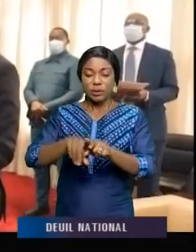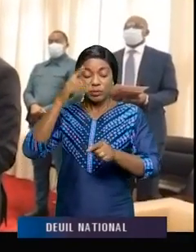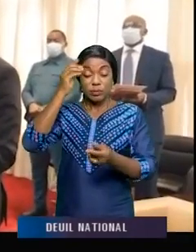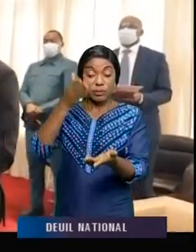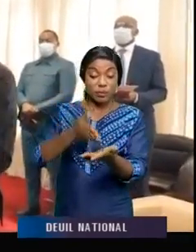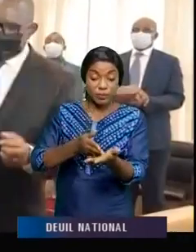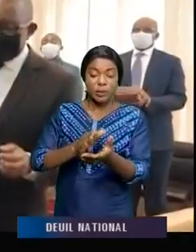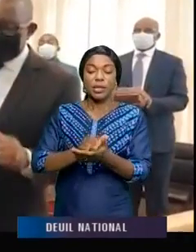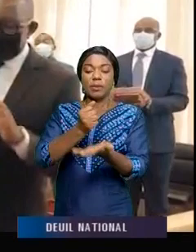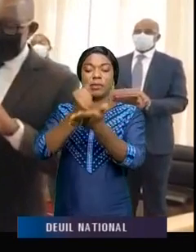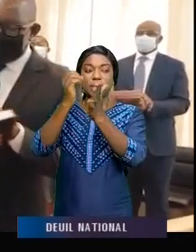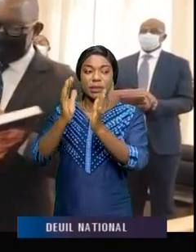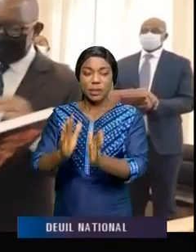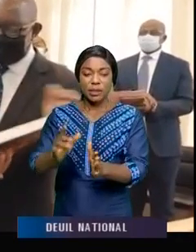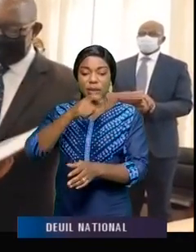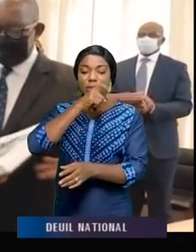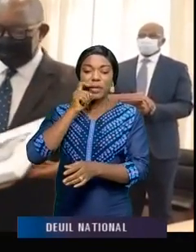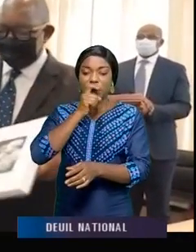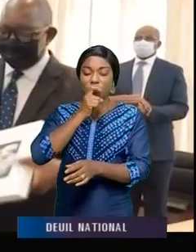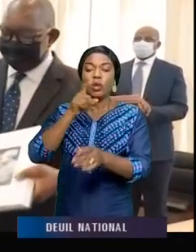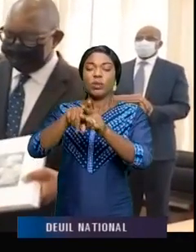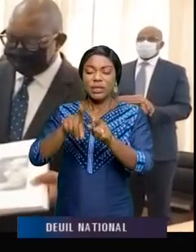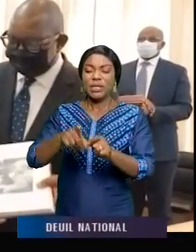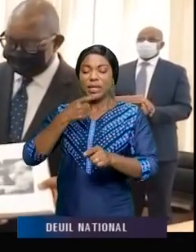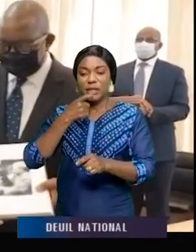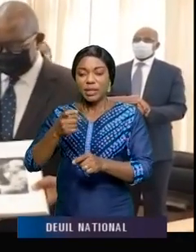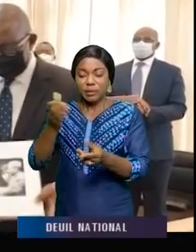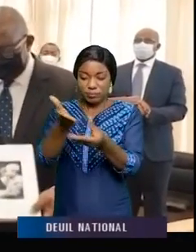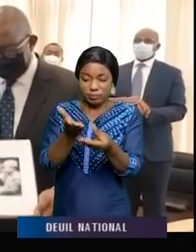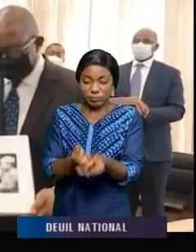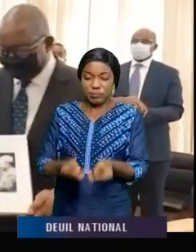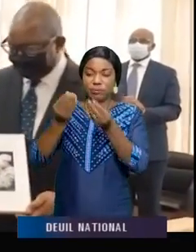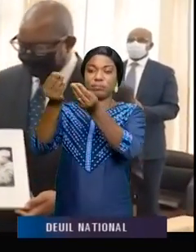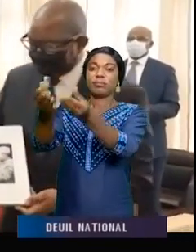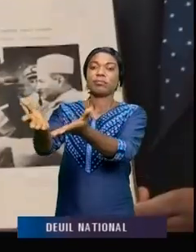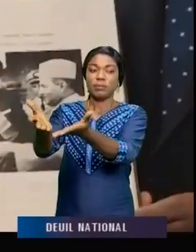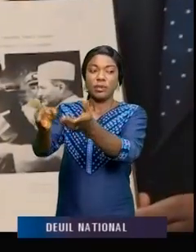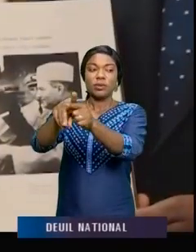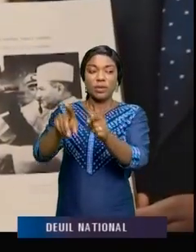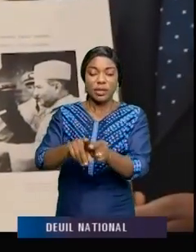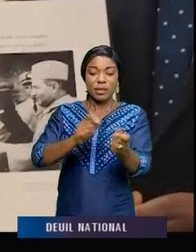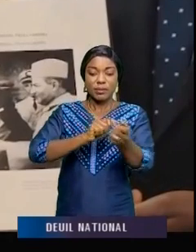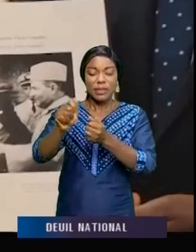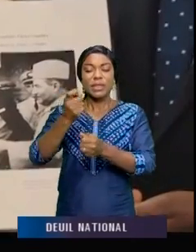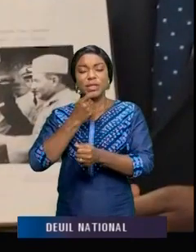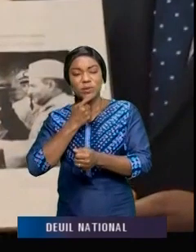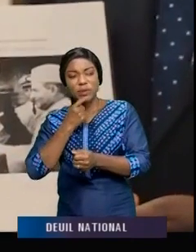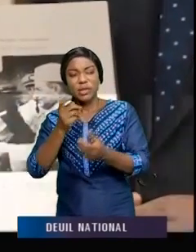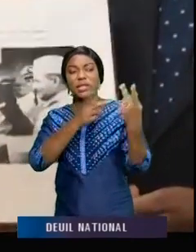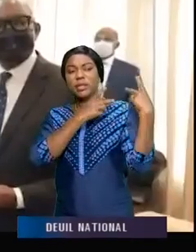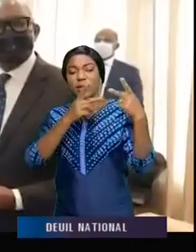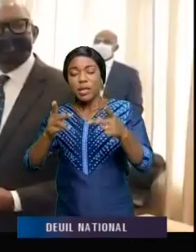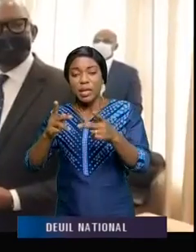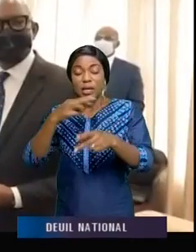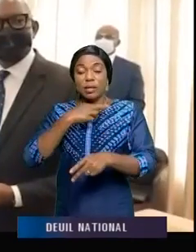l'ambassadeur marocain a remis au chef de l'exécutif national quelques documents rappela les passés historiques entre la République démocratique du